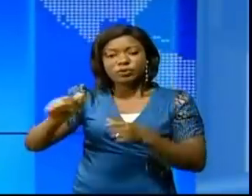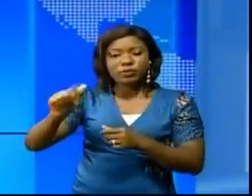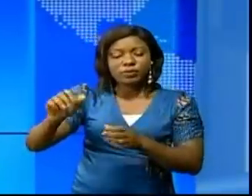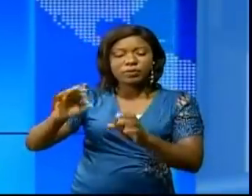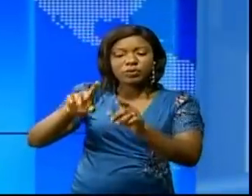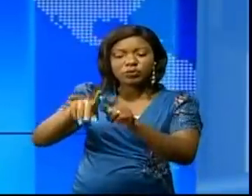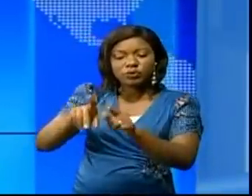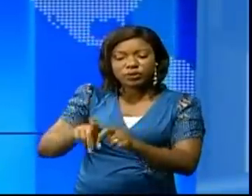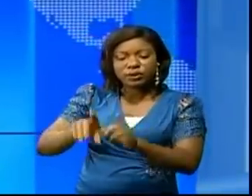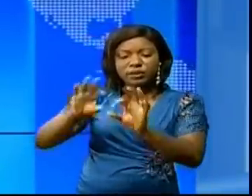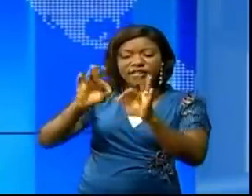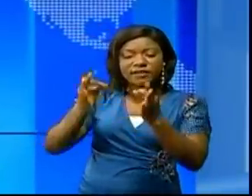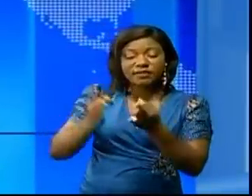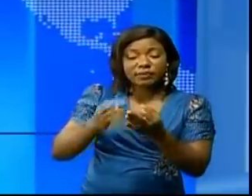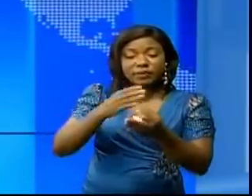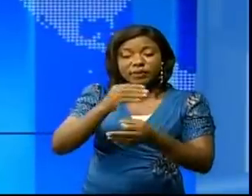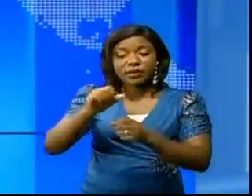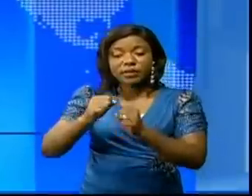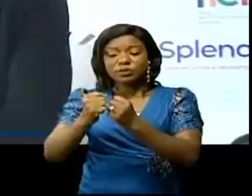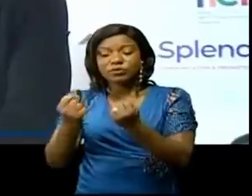famille et même de la société.